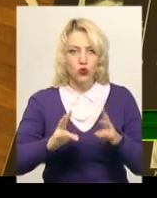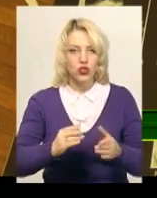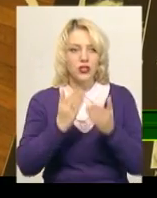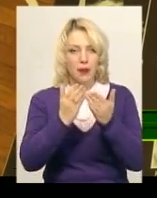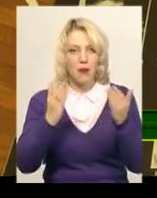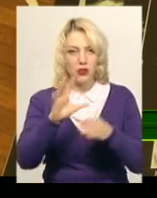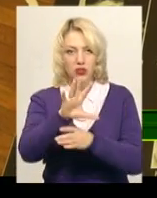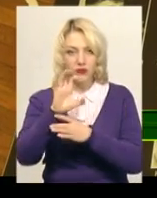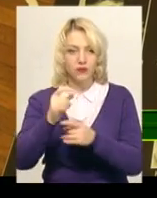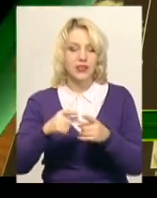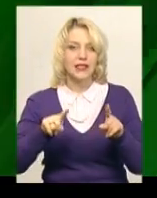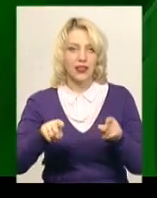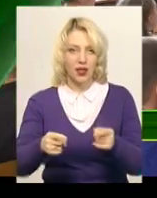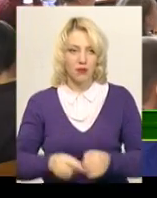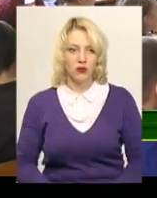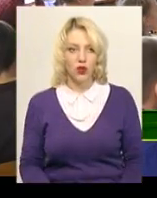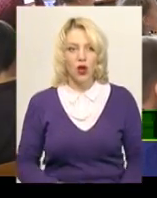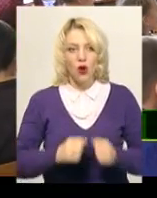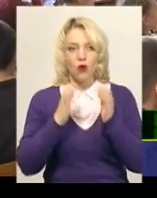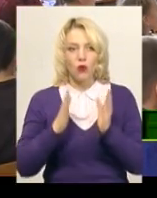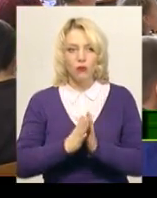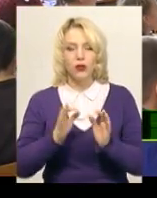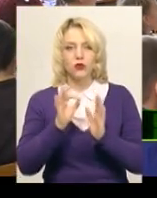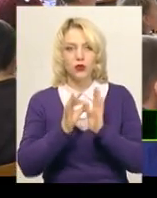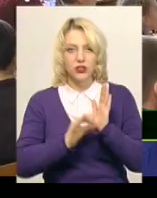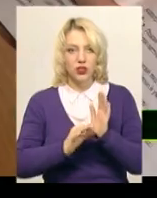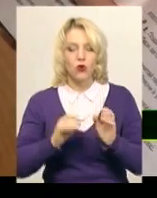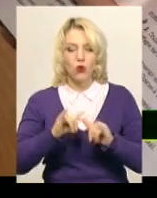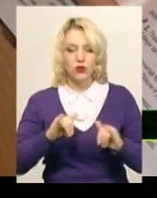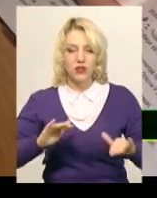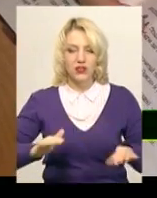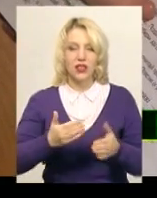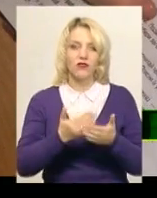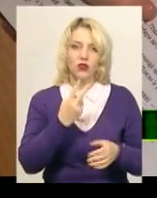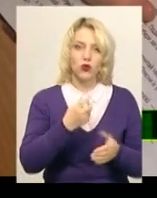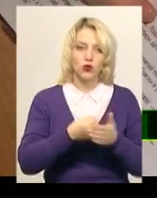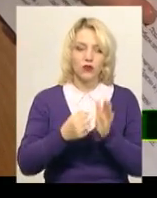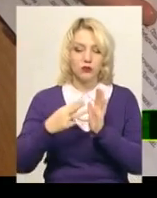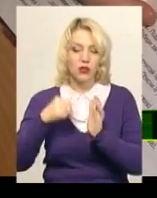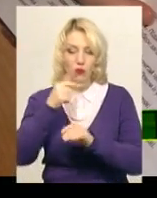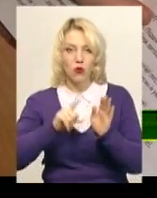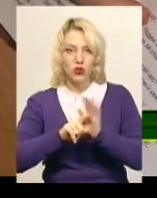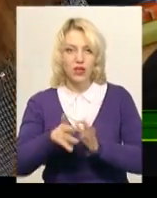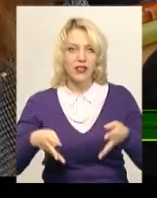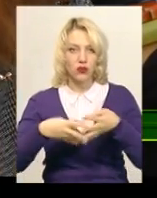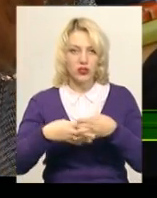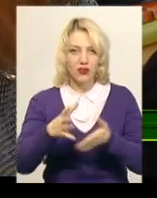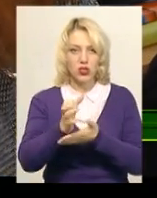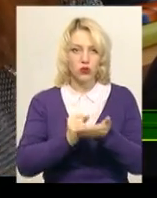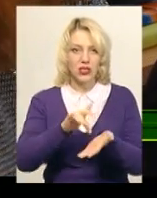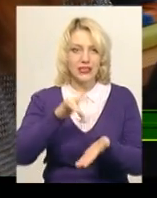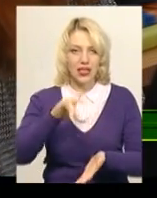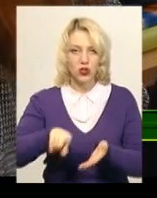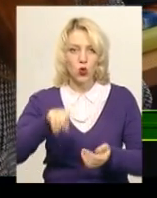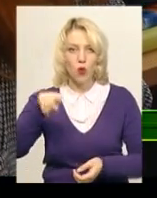Небесної сотні затримано. Комплексну оцінку розвитку дітей від 2 до 18 років розпочав проводити інклюзивно-ресурсний центр номер